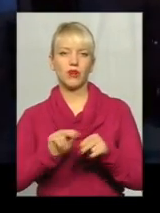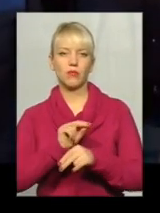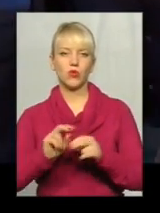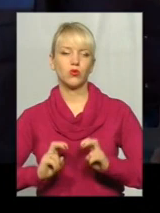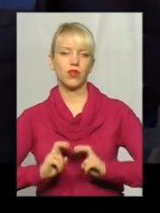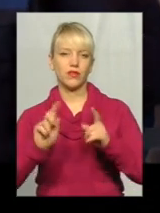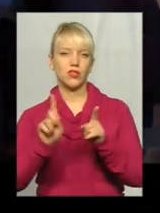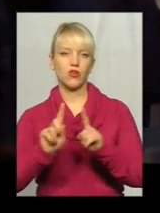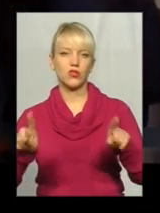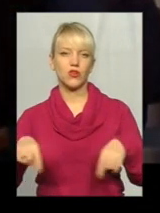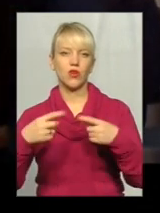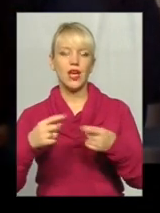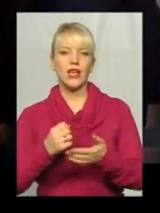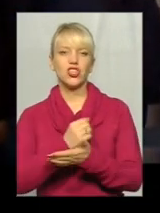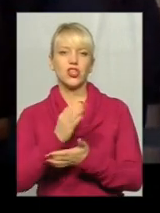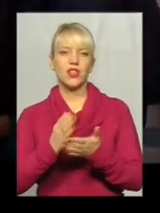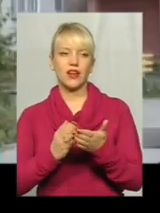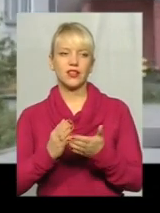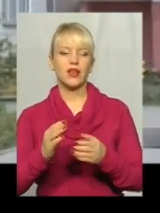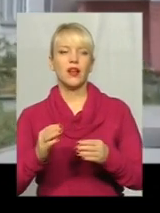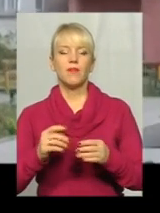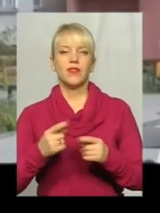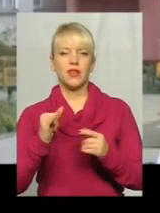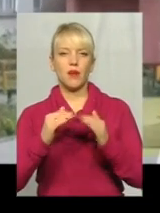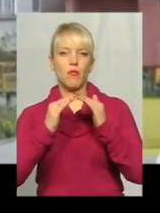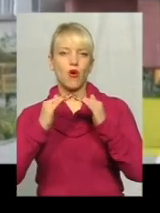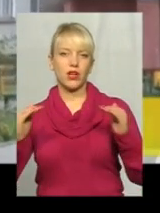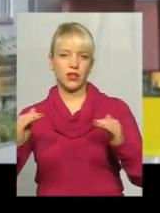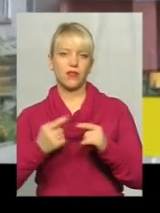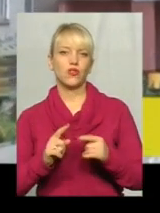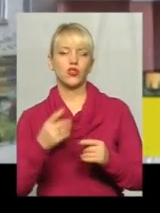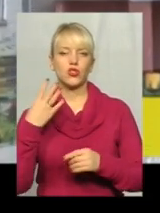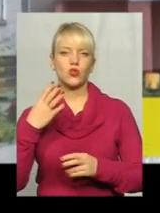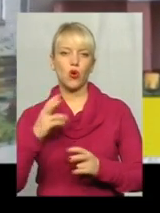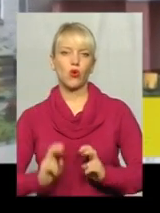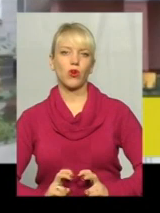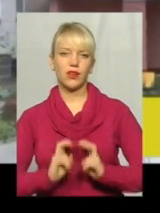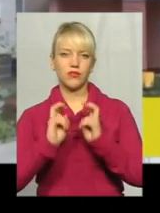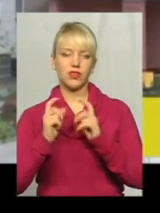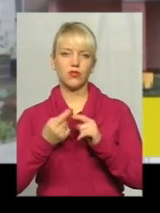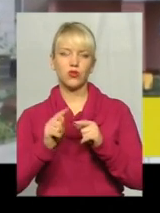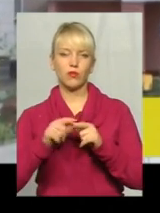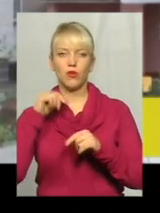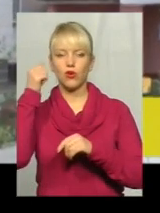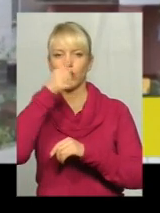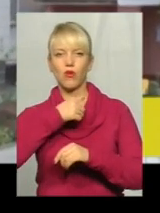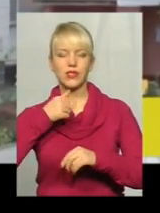також відновлюють інженерні мережі та покрівлю. Це близько 40 ліфтів. В цьому році